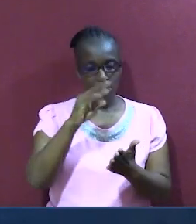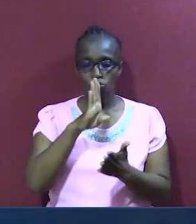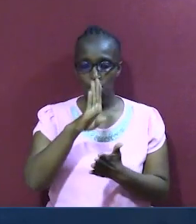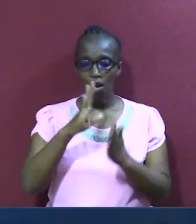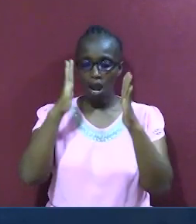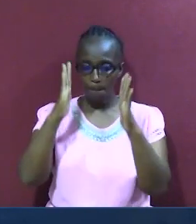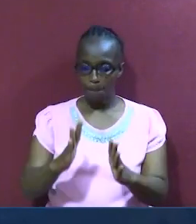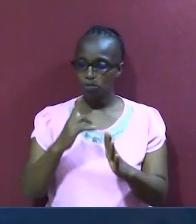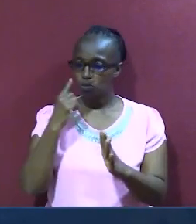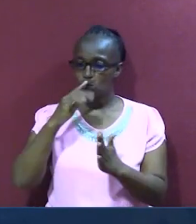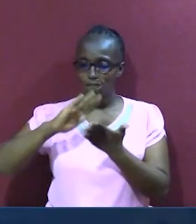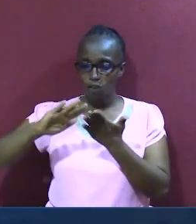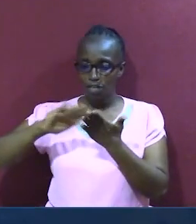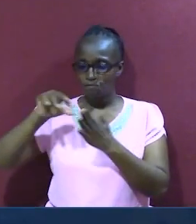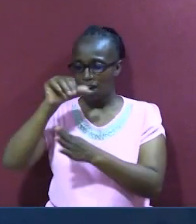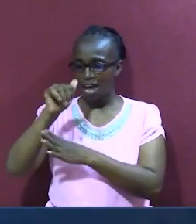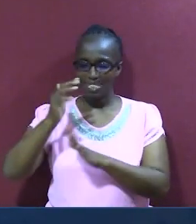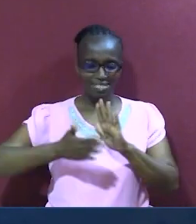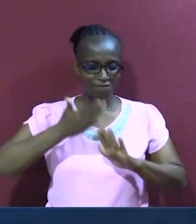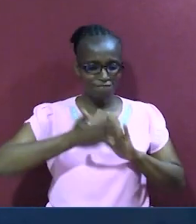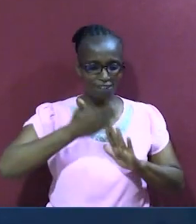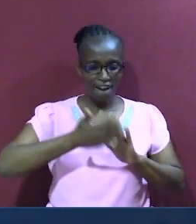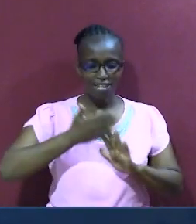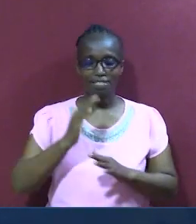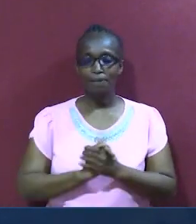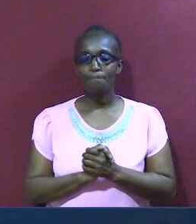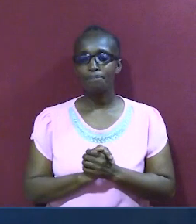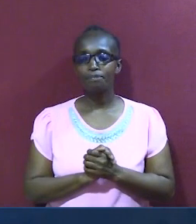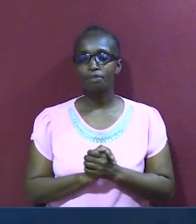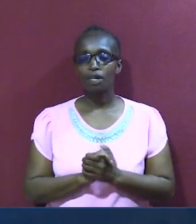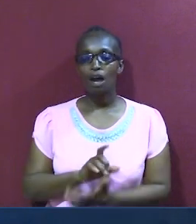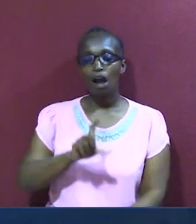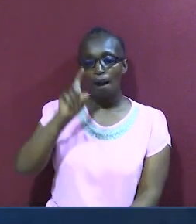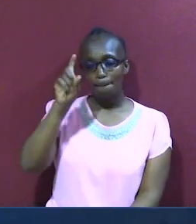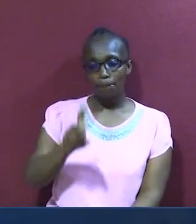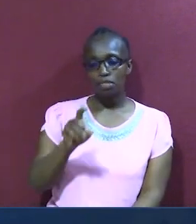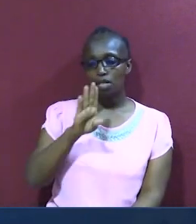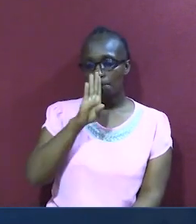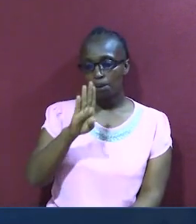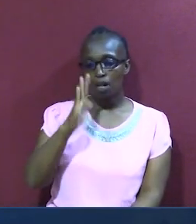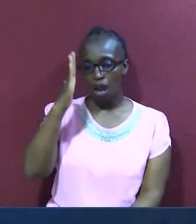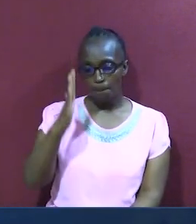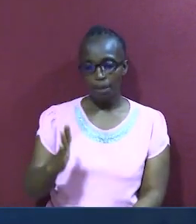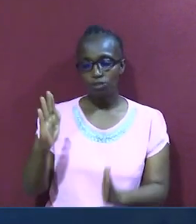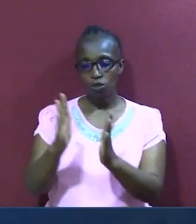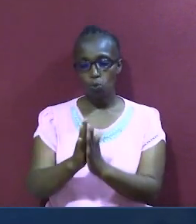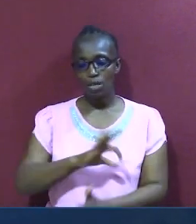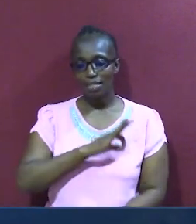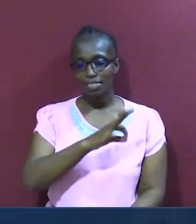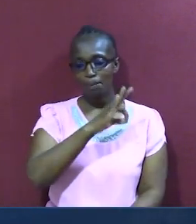wakusamehe. Mtu wakusamehe wale wengini. Ni lazima uwe na roo ambayo, imegianda